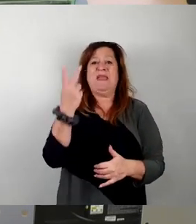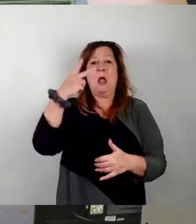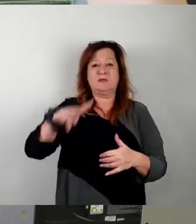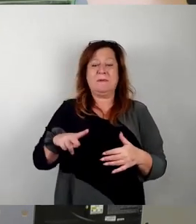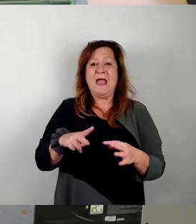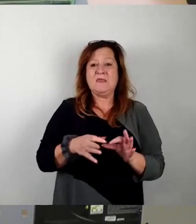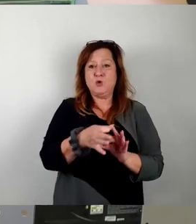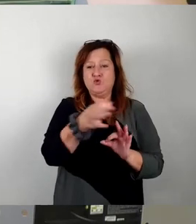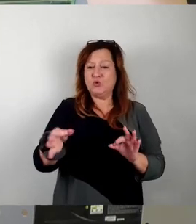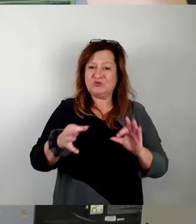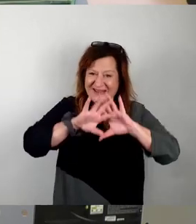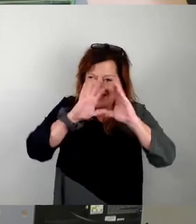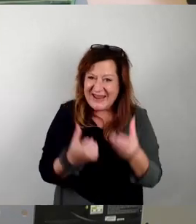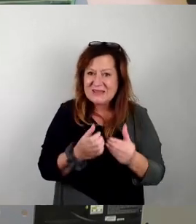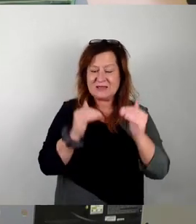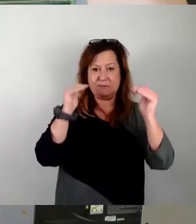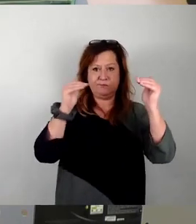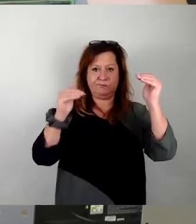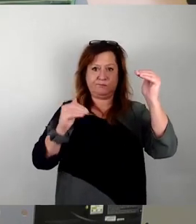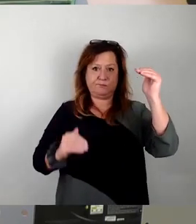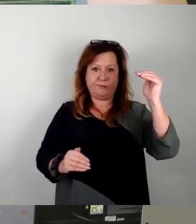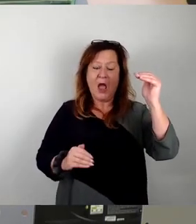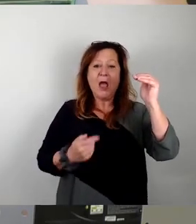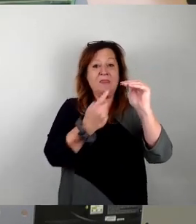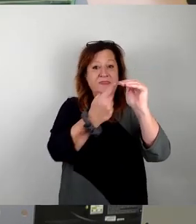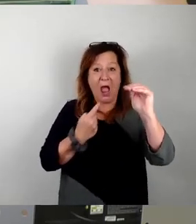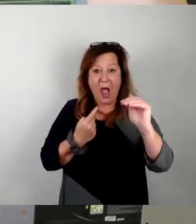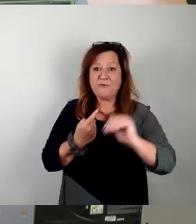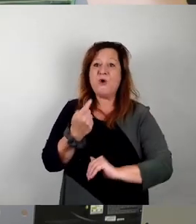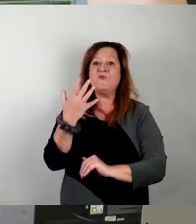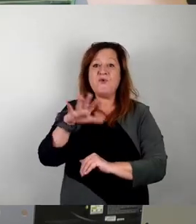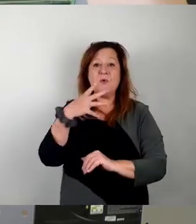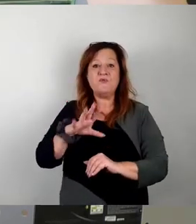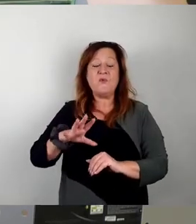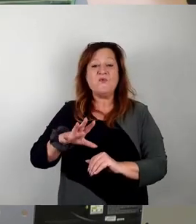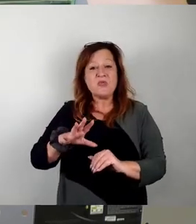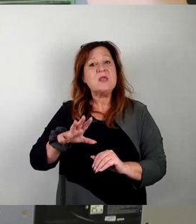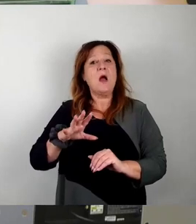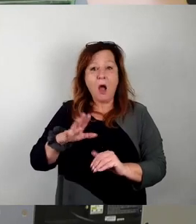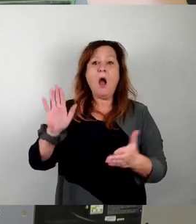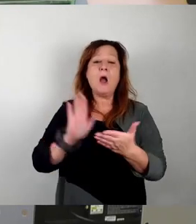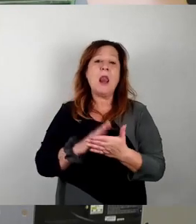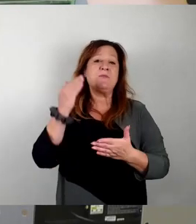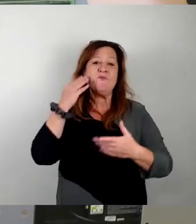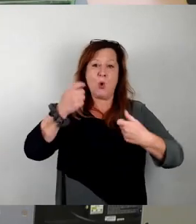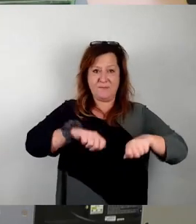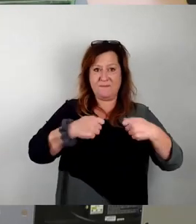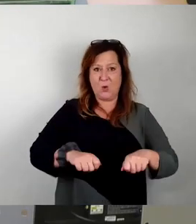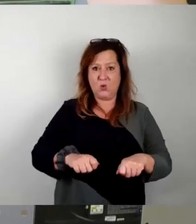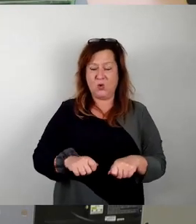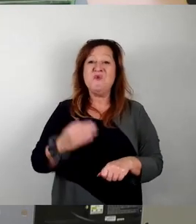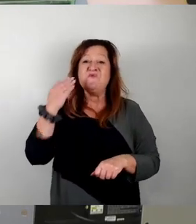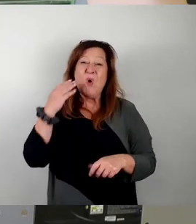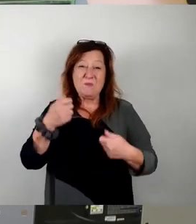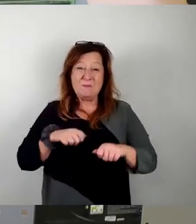einordnet. Und da sind eben 55 geeignet für Wohnbebauung. Und da muss man schon mal sagen, Wohnbebauung ist in Dresden sehr,